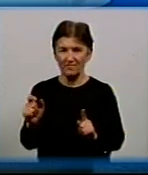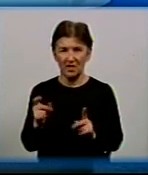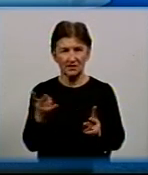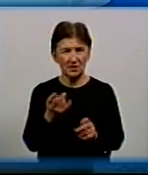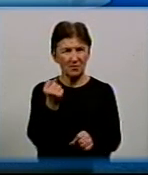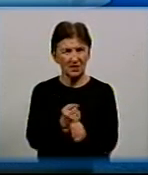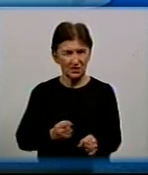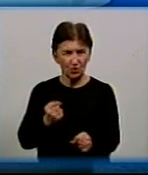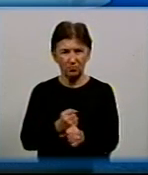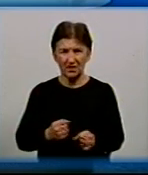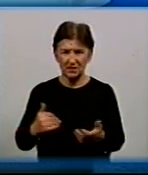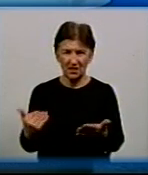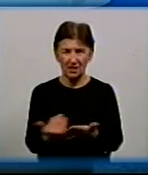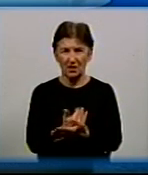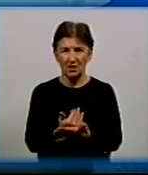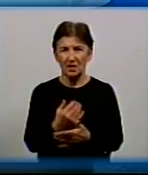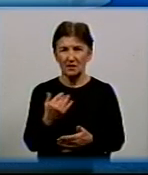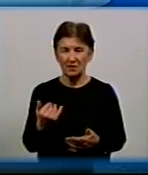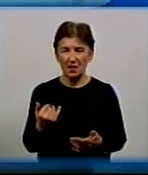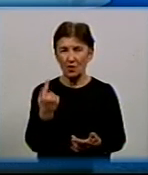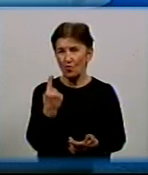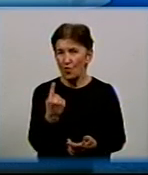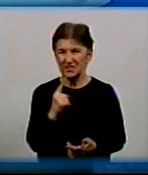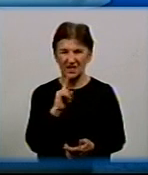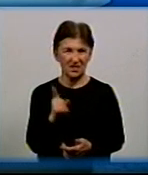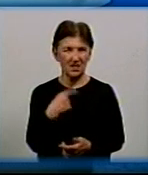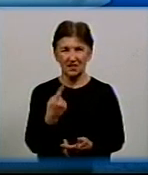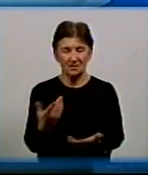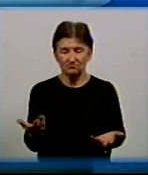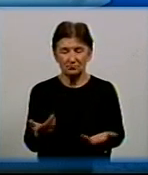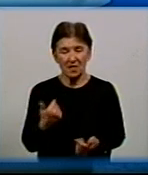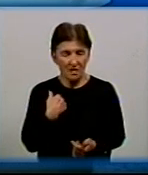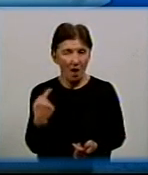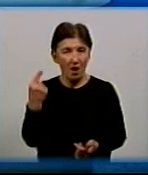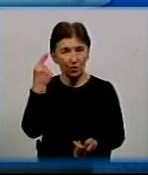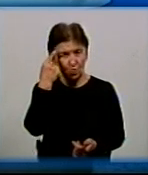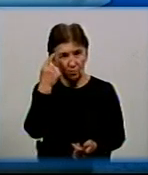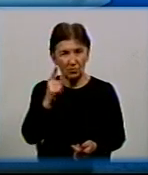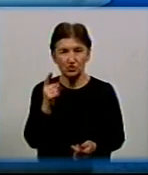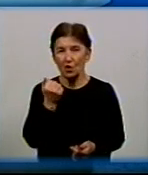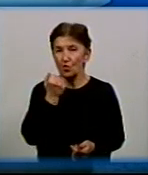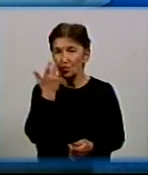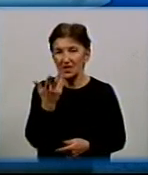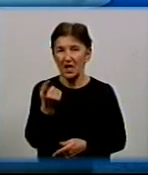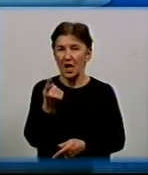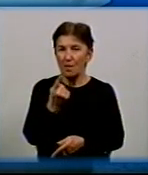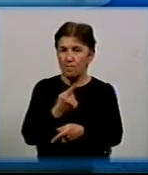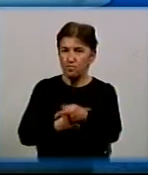певний шлях не на один рік, а відпрацювати. А я так думаю, що коли ми повернемо,